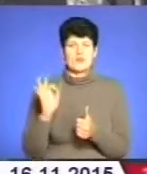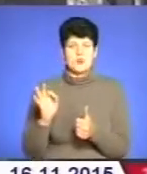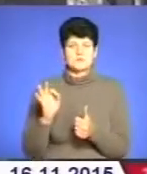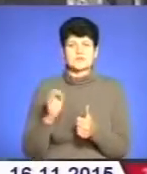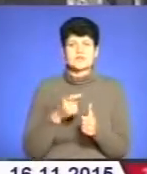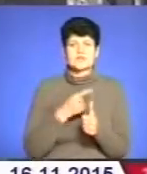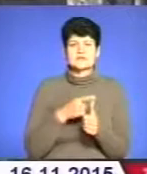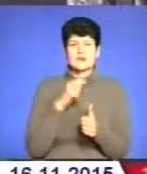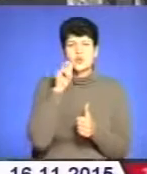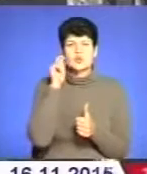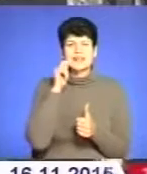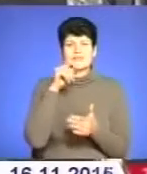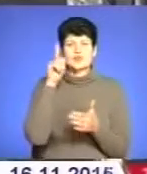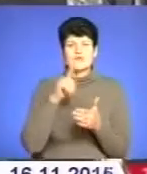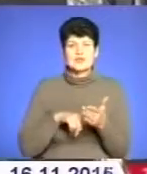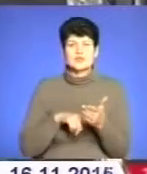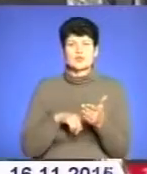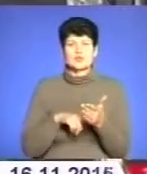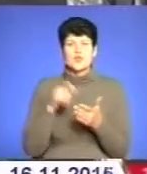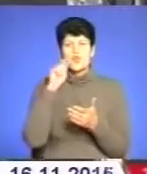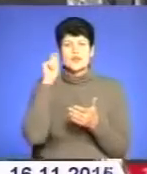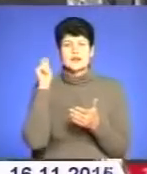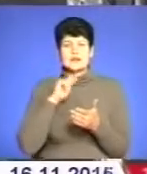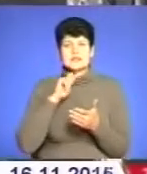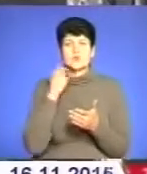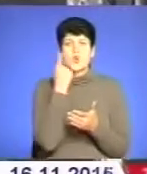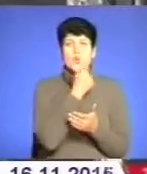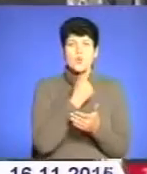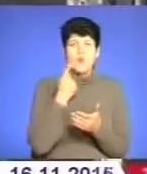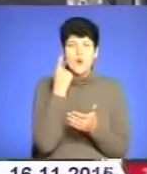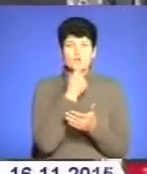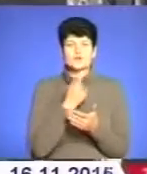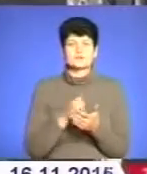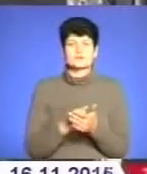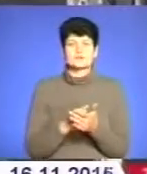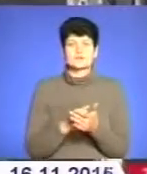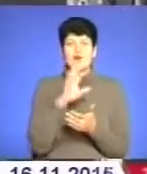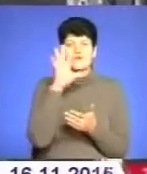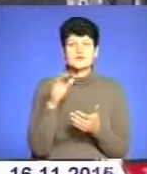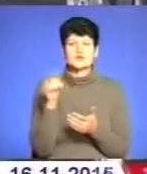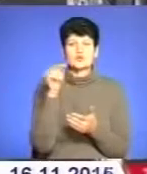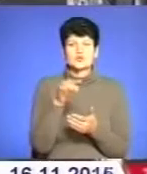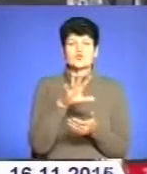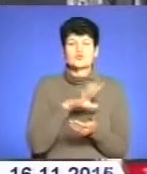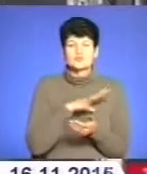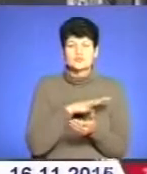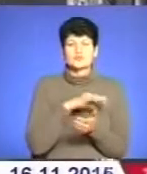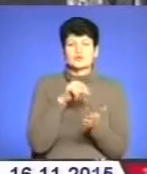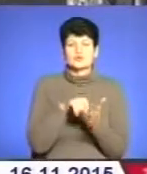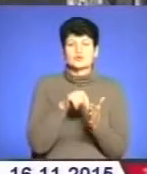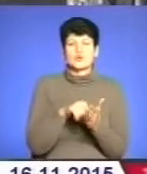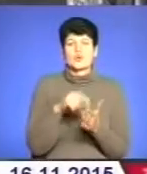розвивалося українською вірою, українською мовою і всього того, що було по суті своїй